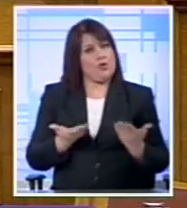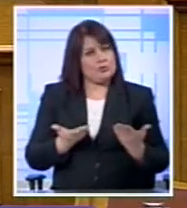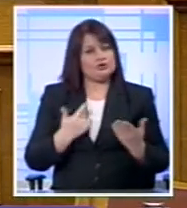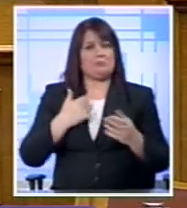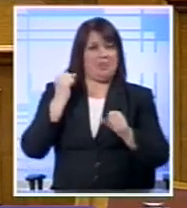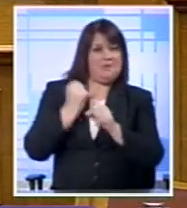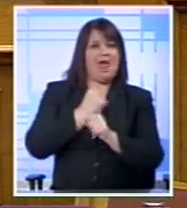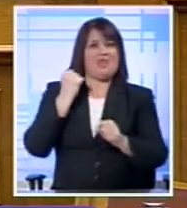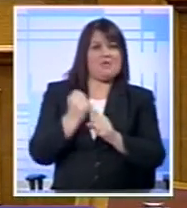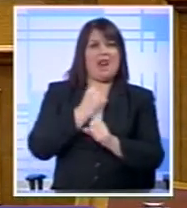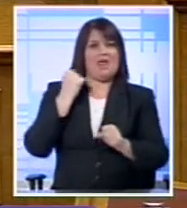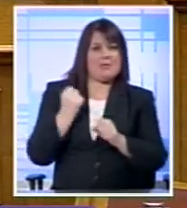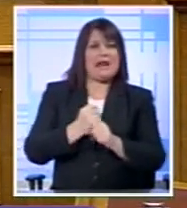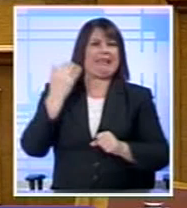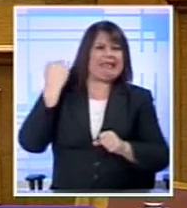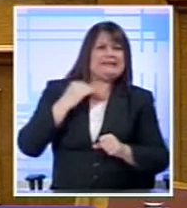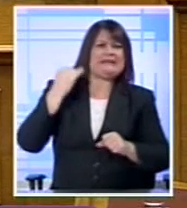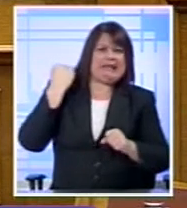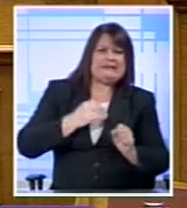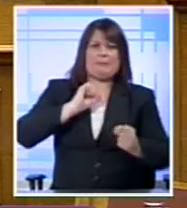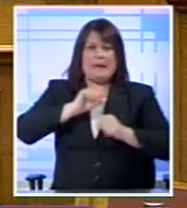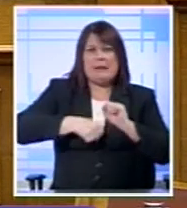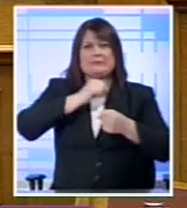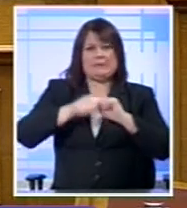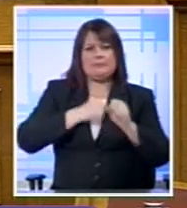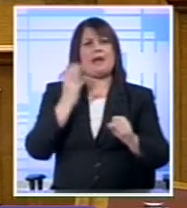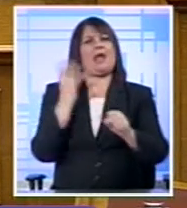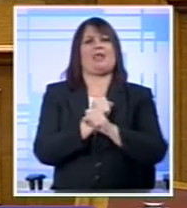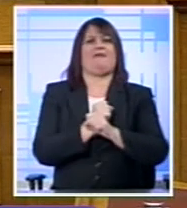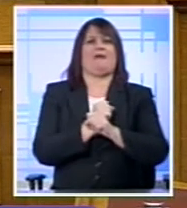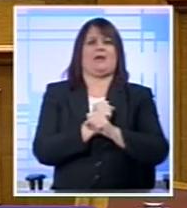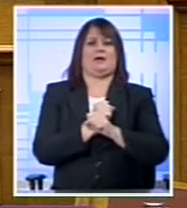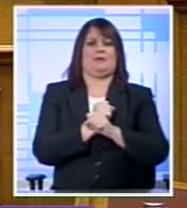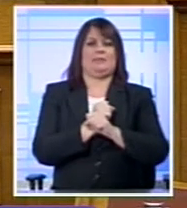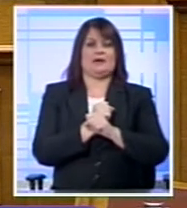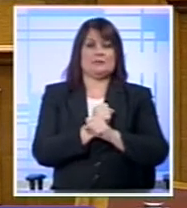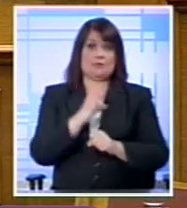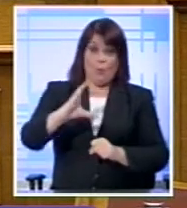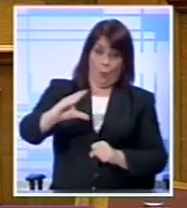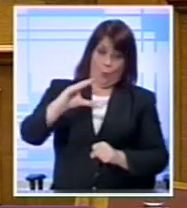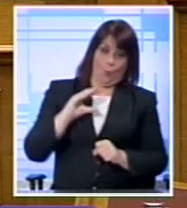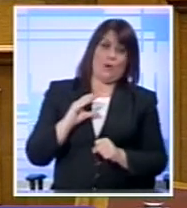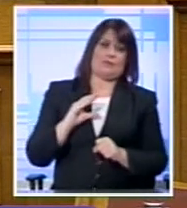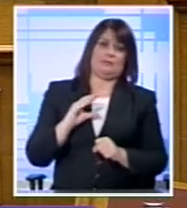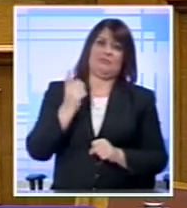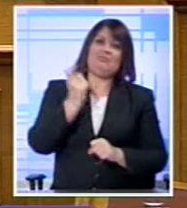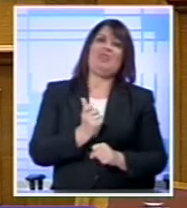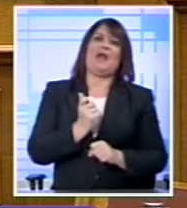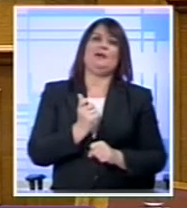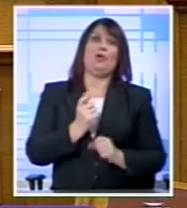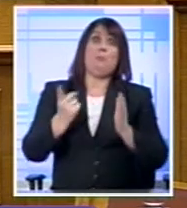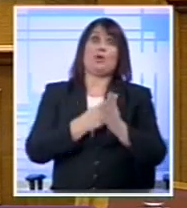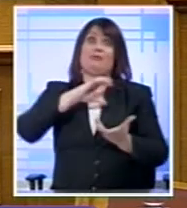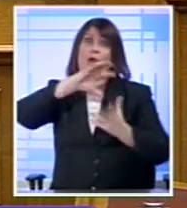δουλειά μας Την αξιοπιστία μας, τις θυσίες μας Καταφέραμε το μεγαλύτερο πακέτο Που είχε υπάρξει ποτέ Στον πλανήτη